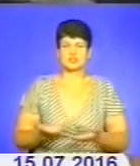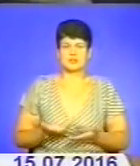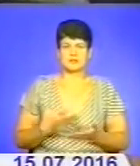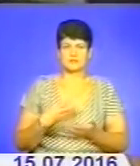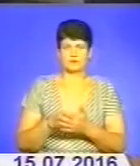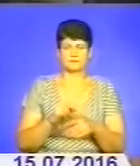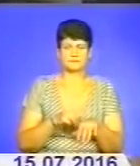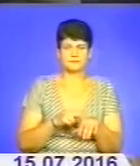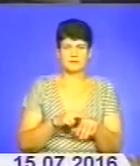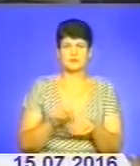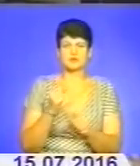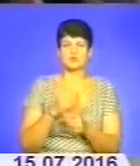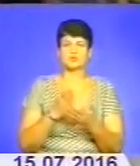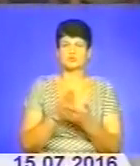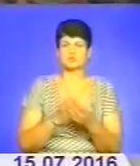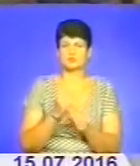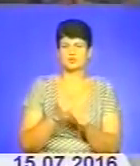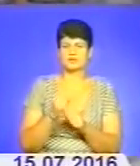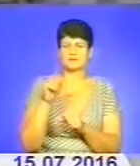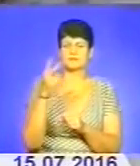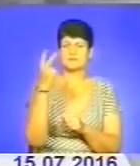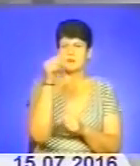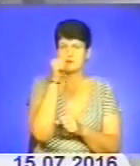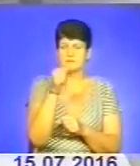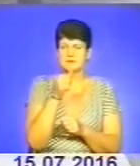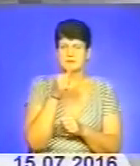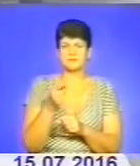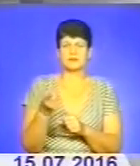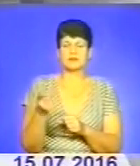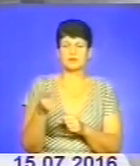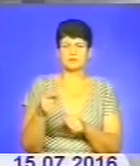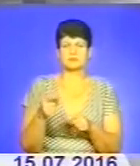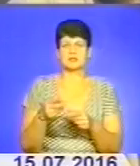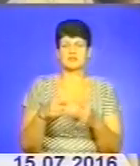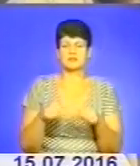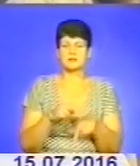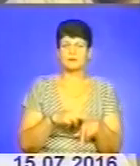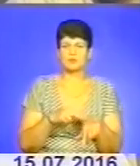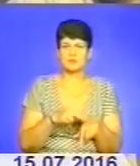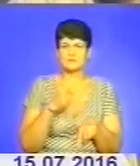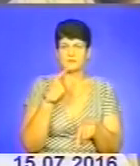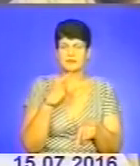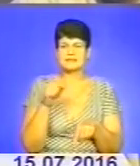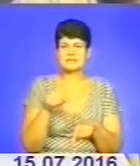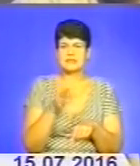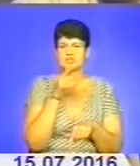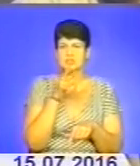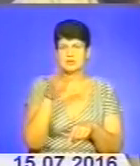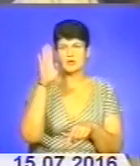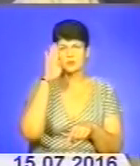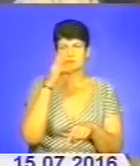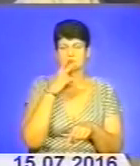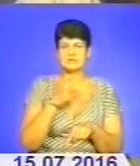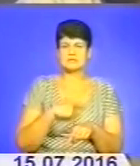АТО поліцейські служили два місяці. Зі слів заступника начальника Тернопільського відділення поліції Анатолія Стельмашчука, за цей час хлопці проявили